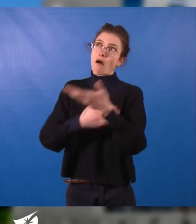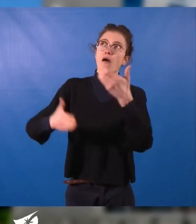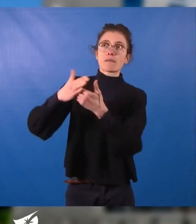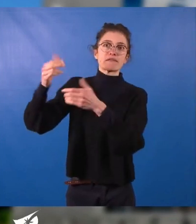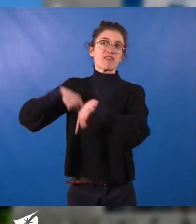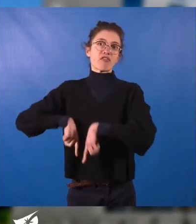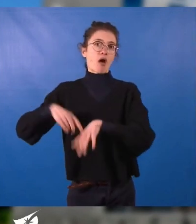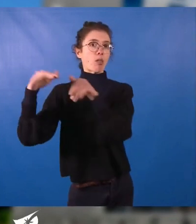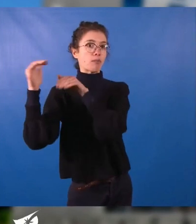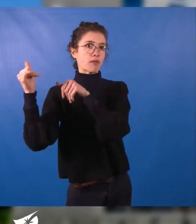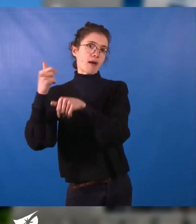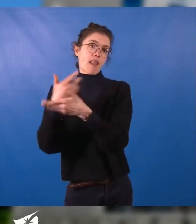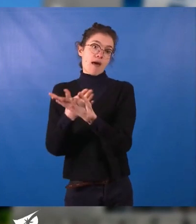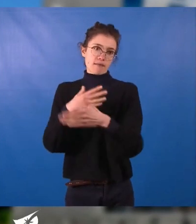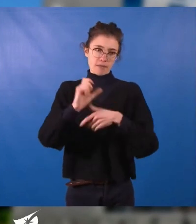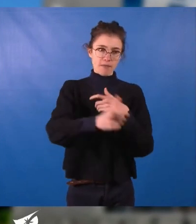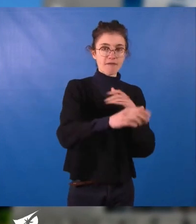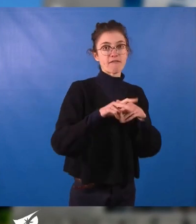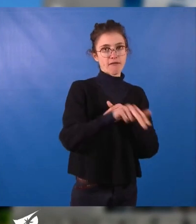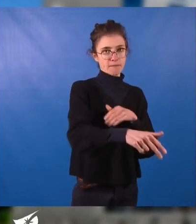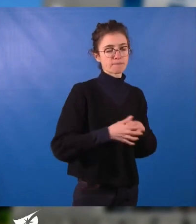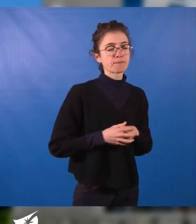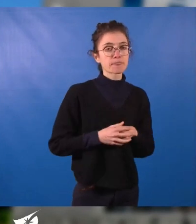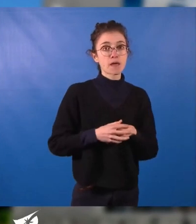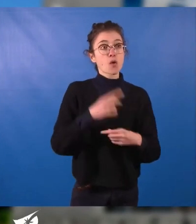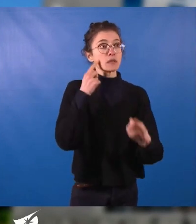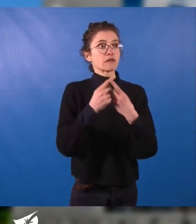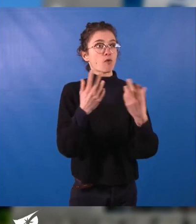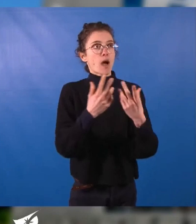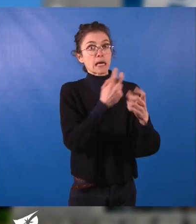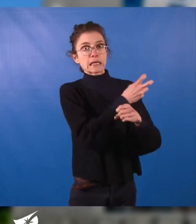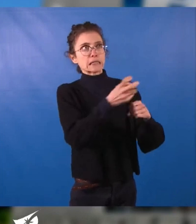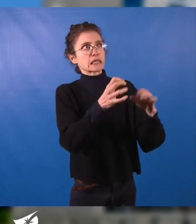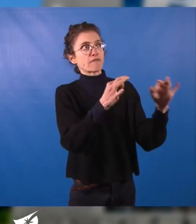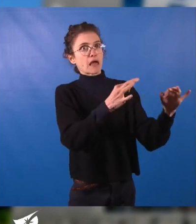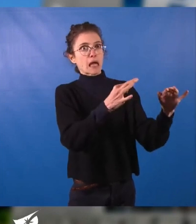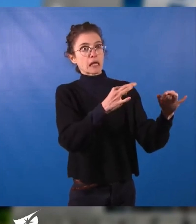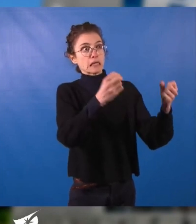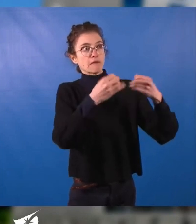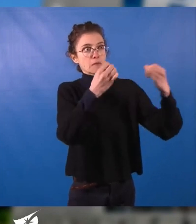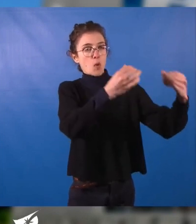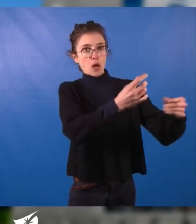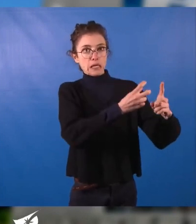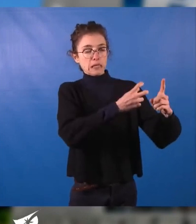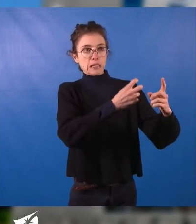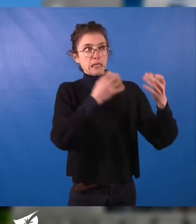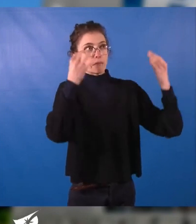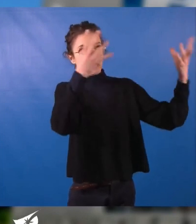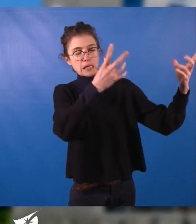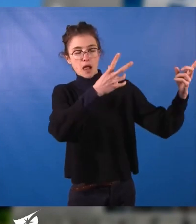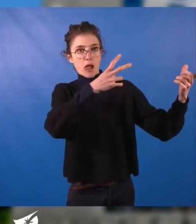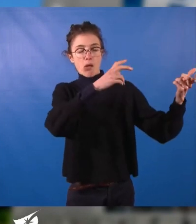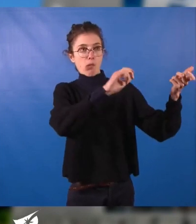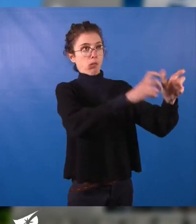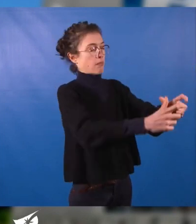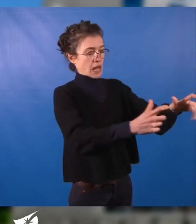regard des risques d'amplification des phénomènes climatiques ? Certes, les subventions vont abonder vers nos investissements, mais l